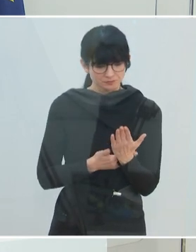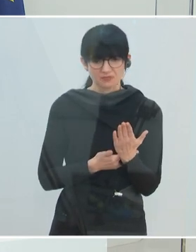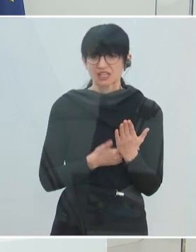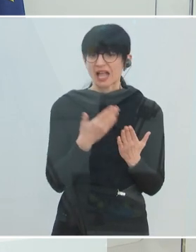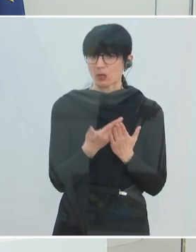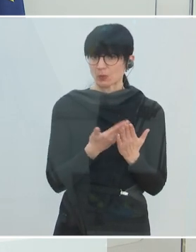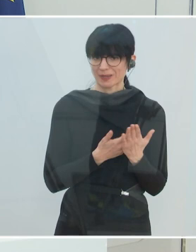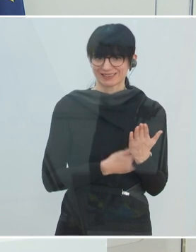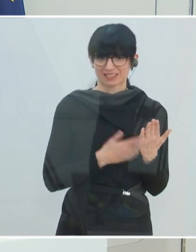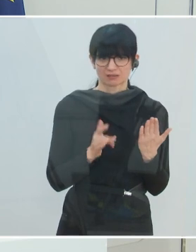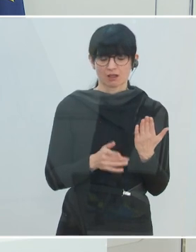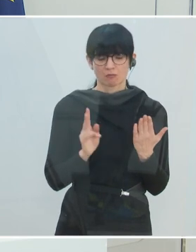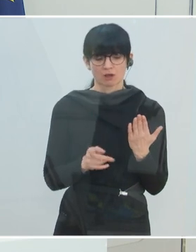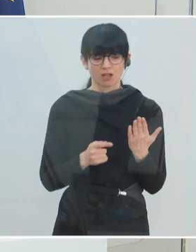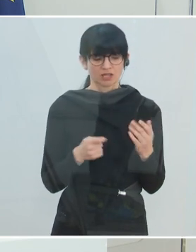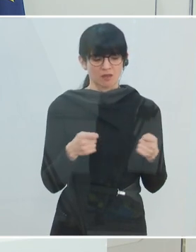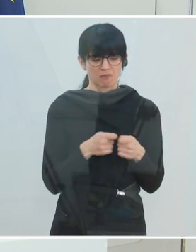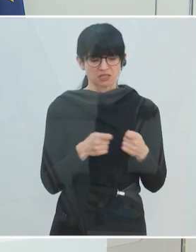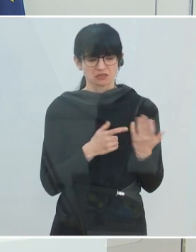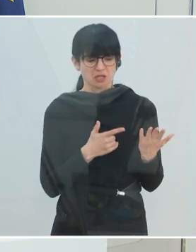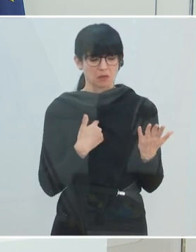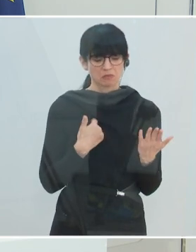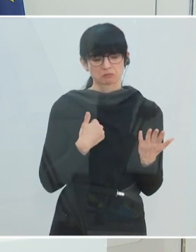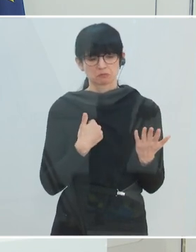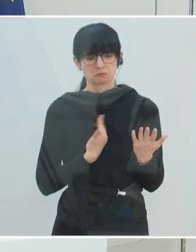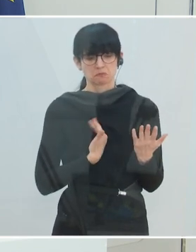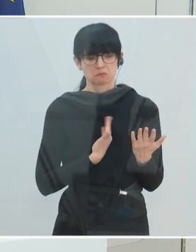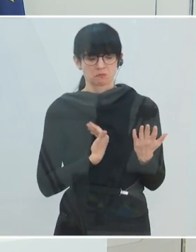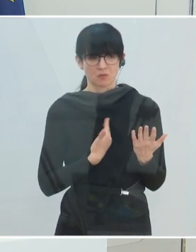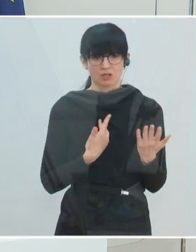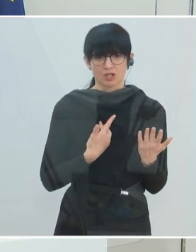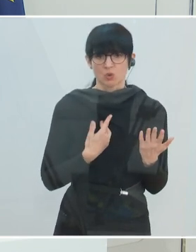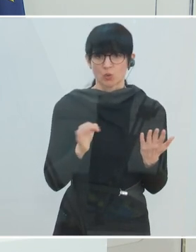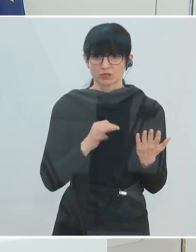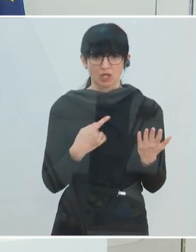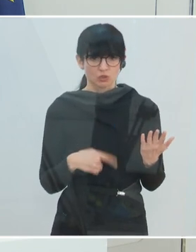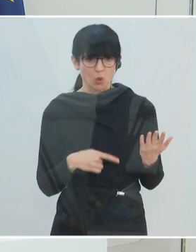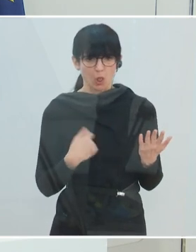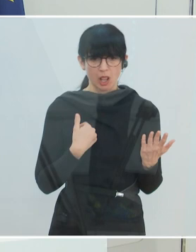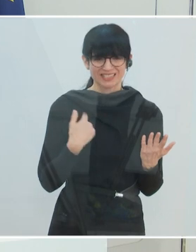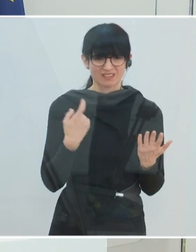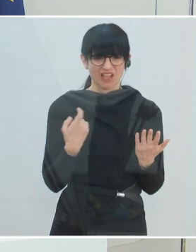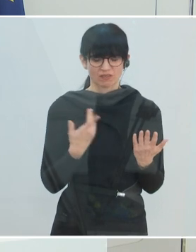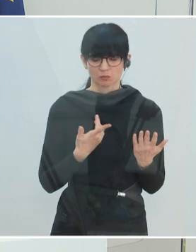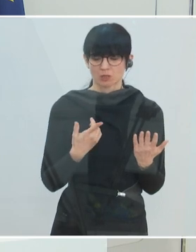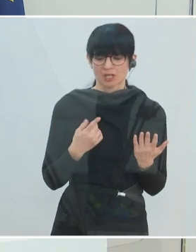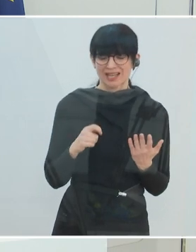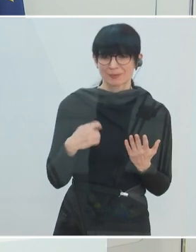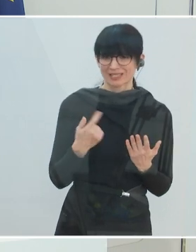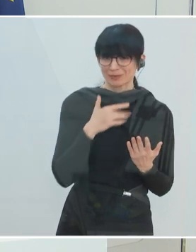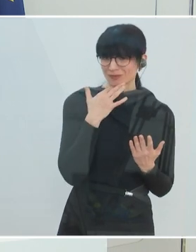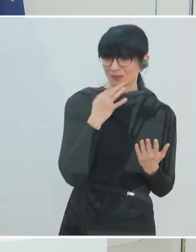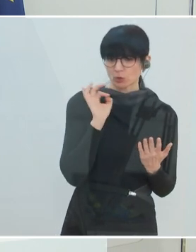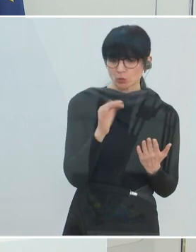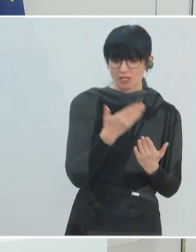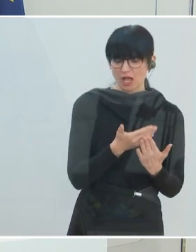die eine oder andere Maßnahme hinterfragen kann und möglicherweise auch hinterfragen soll. Auf der anderen Seite gibt es auch sehr viele gute